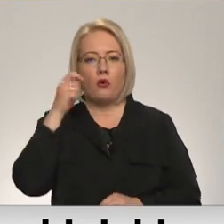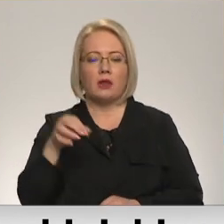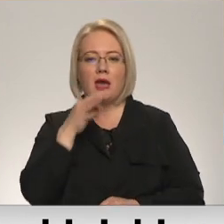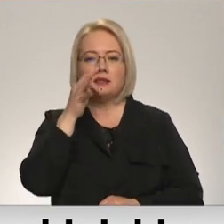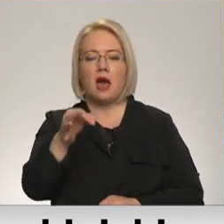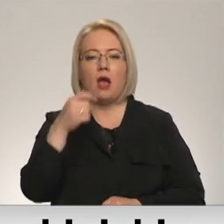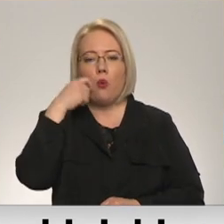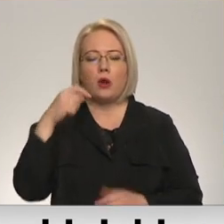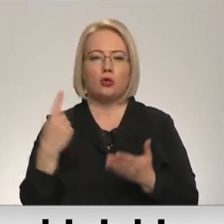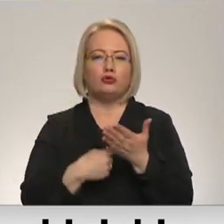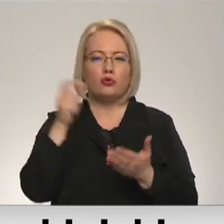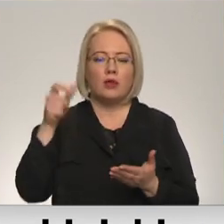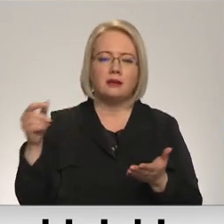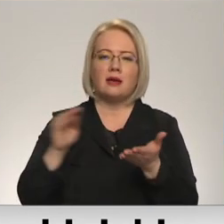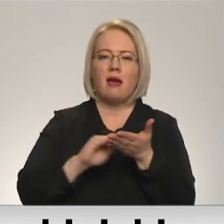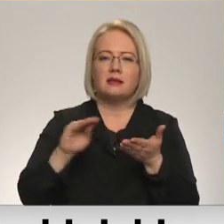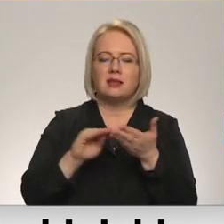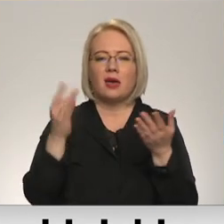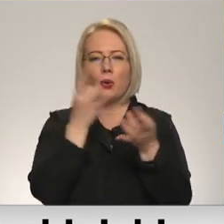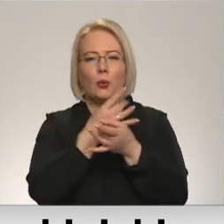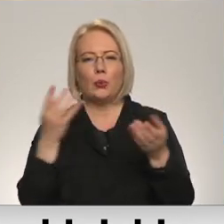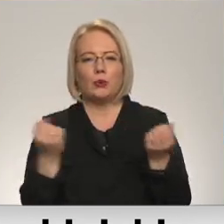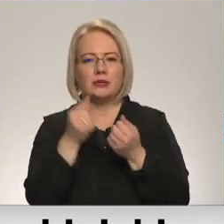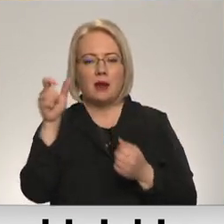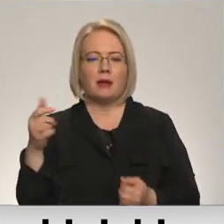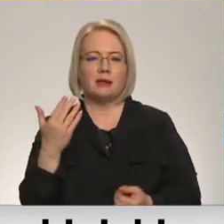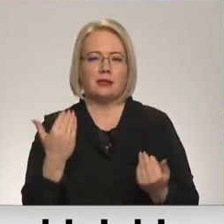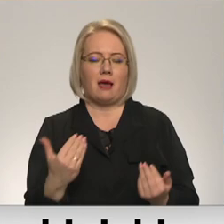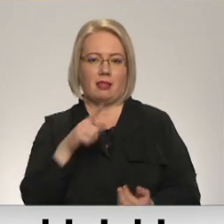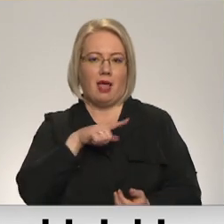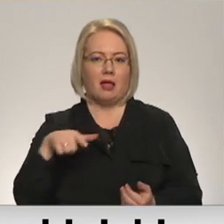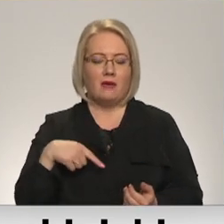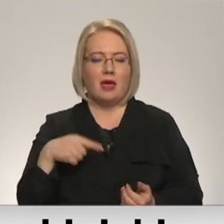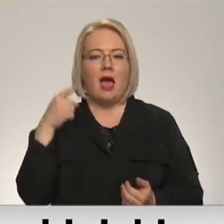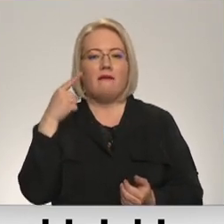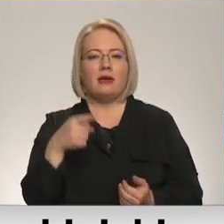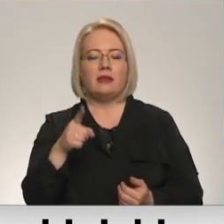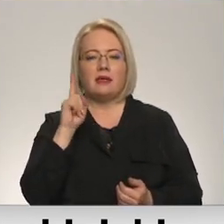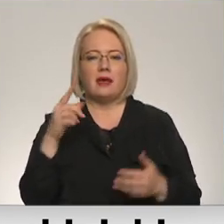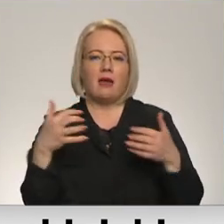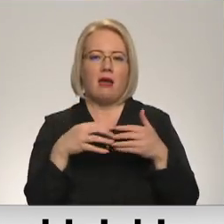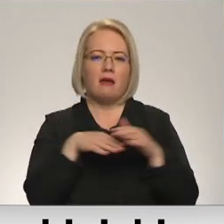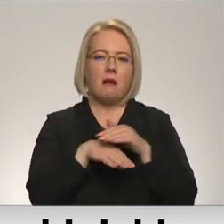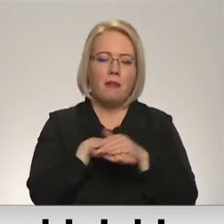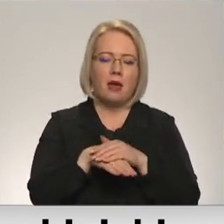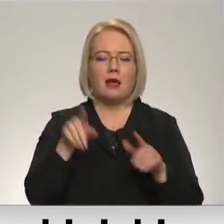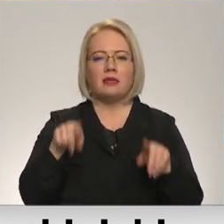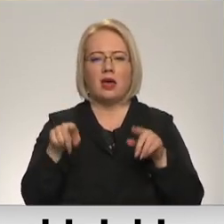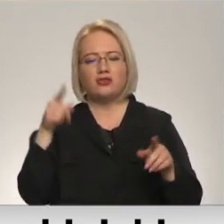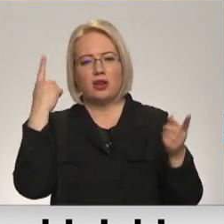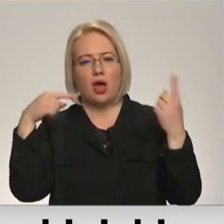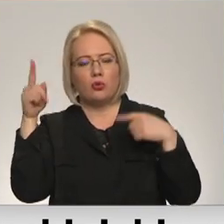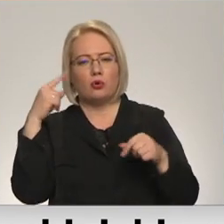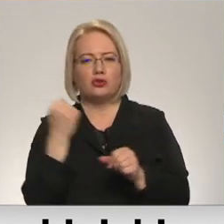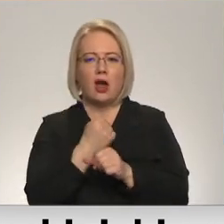ukraiņu žurnālisti ir aksnieki, kultūras darbinieki, kuri pašlaiku uzturas Latvijā. Viņi ir ne tikai kara bēgļi, daļi šeit radoši strādā un dēvē sevi